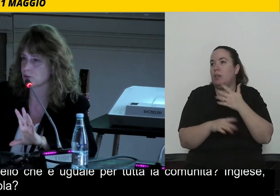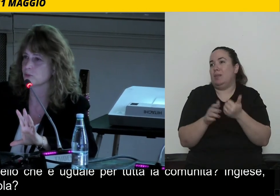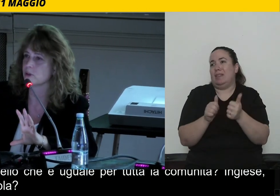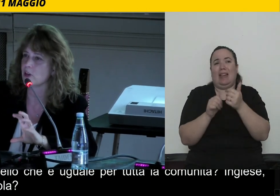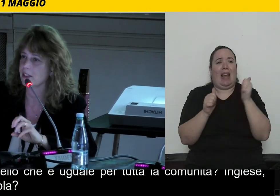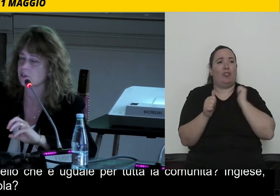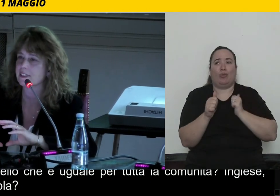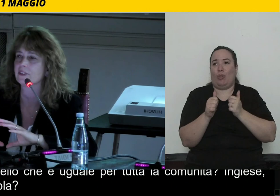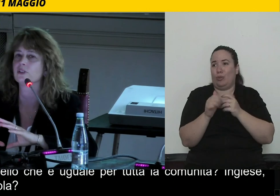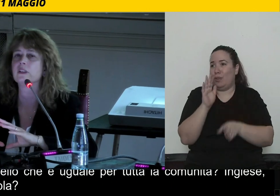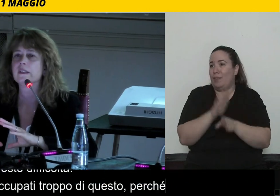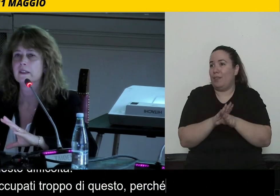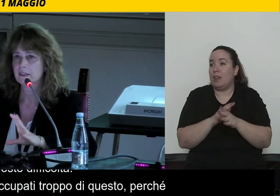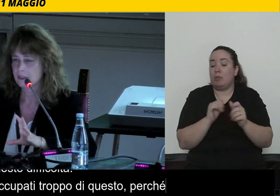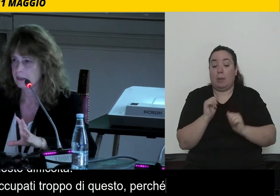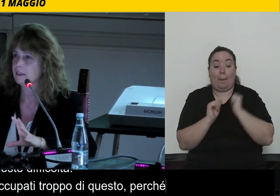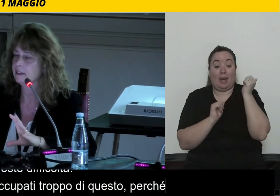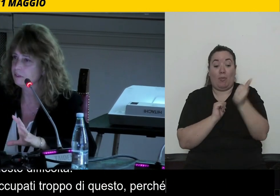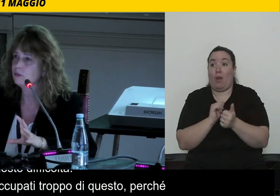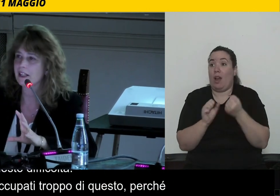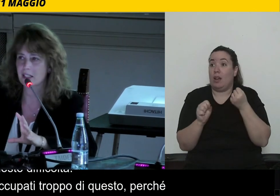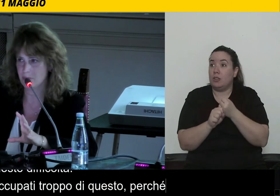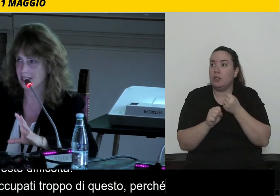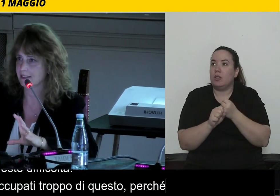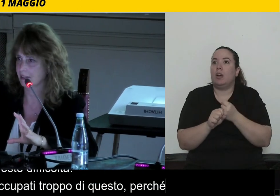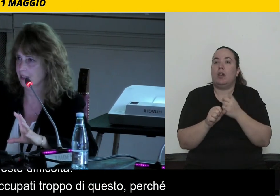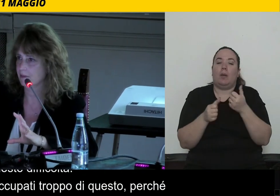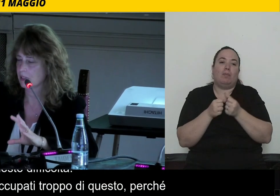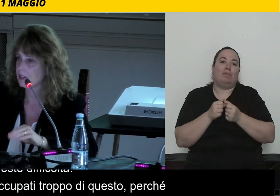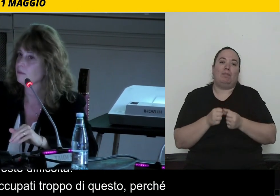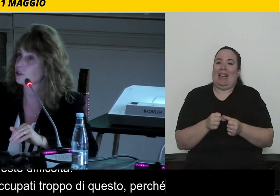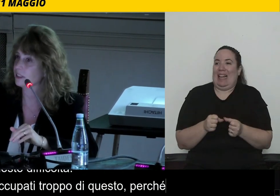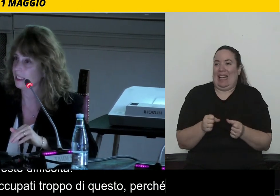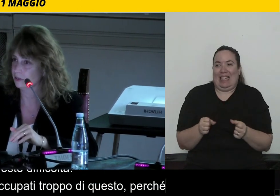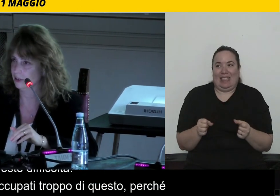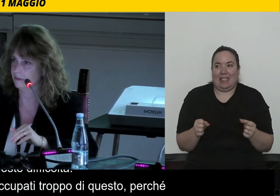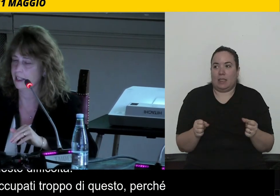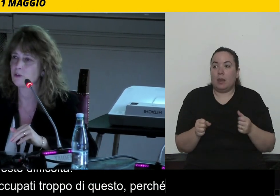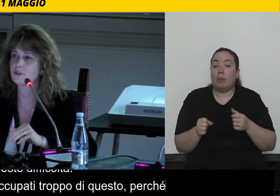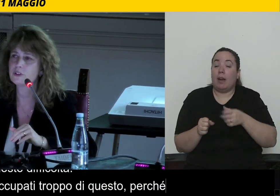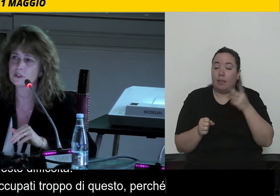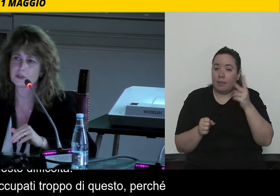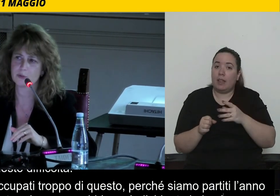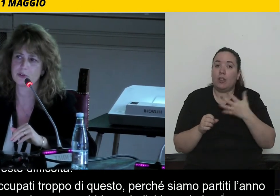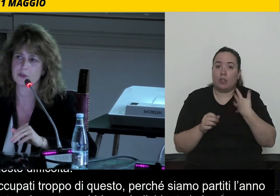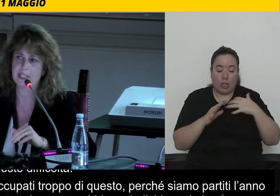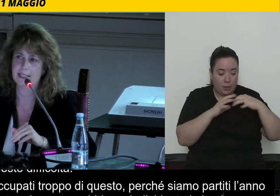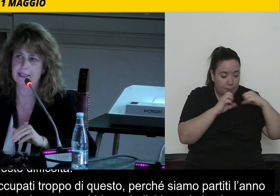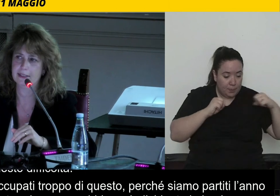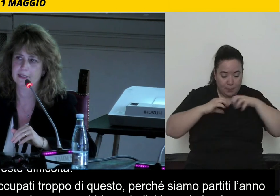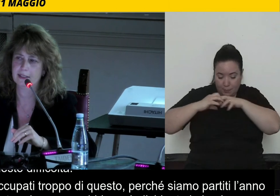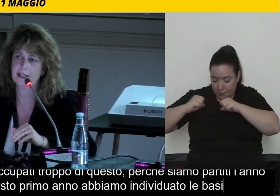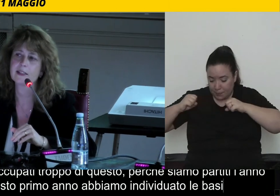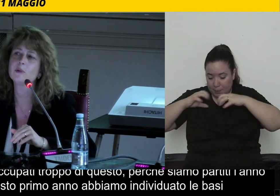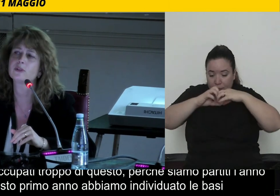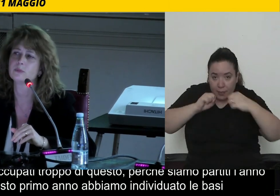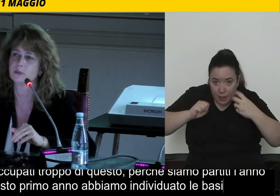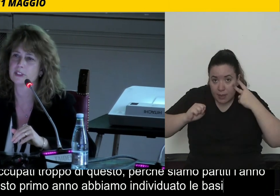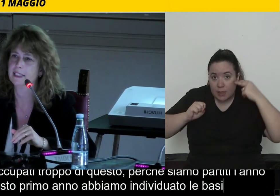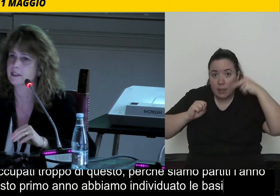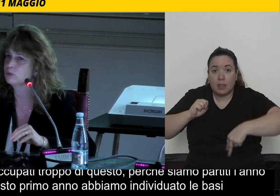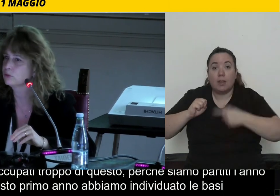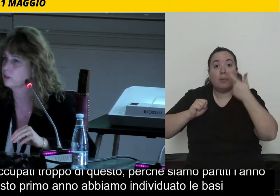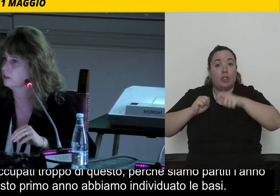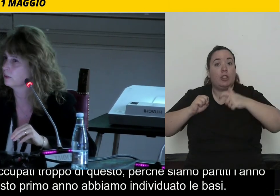intento in questo primo anno è stato individuare le basi, ma c'è tanto da fare. Questo discorso emozionale è anche molto